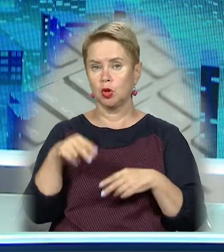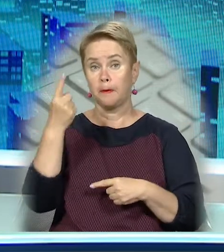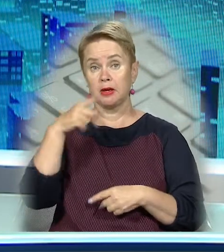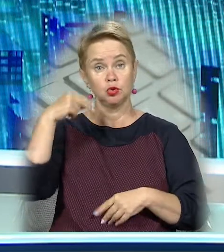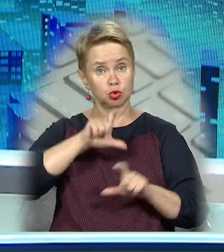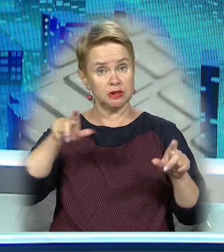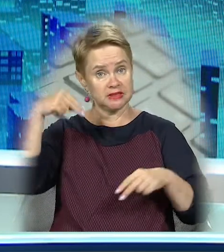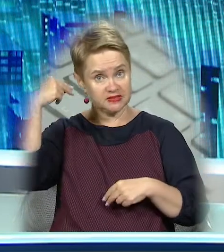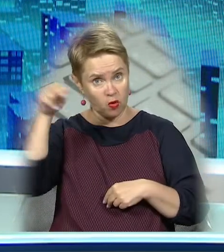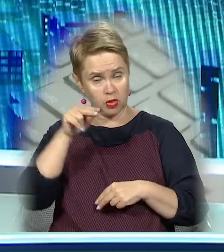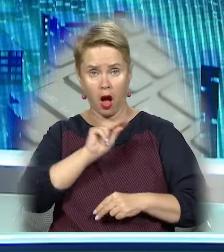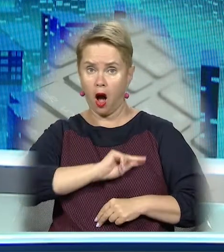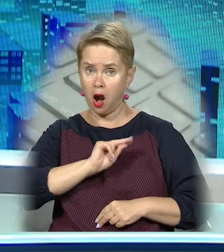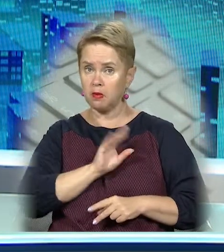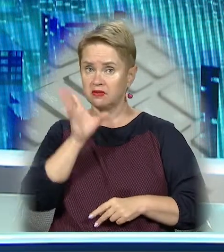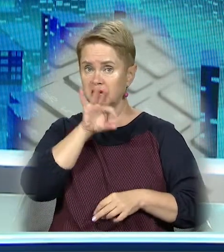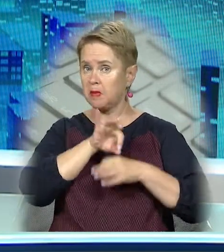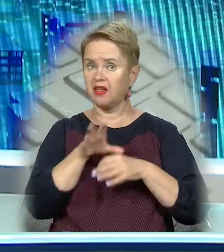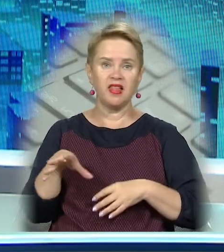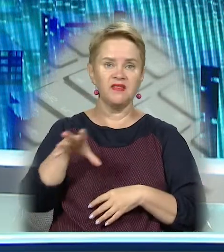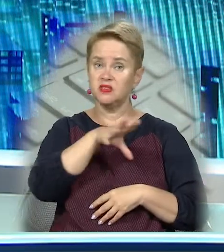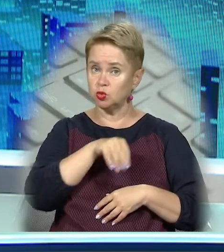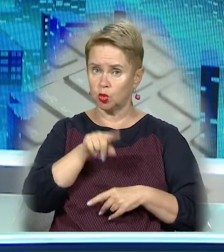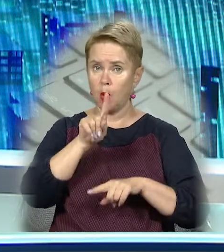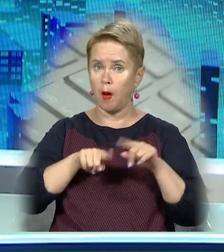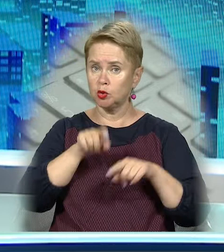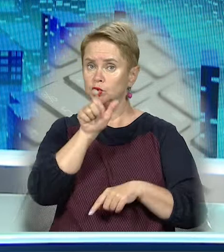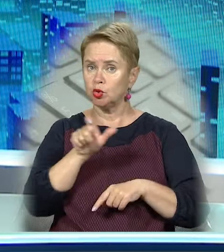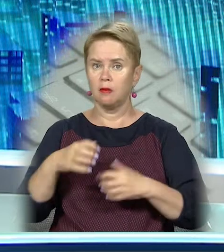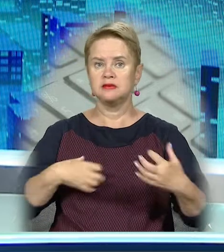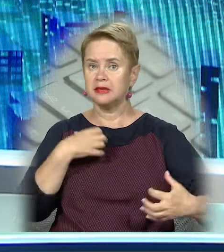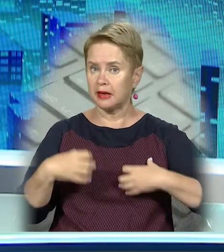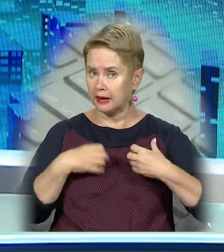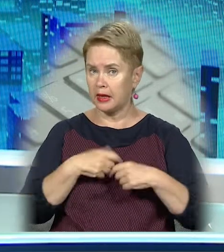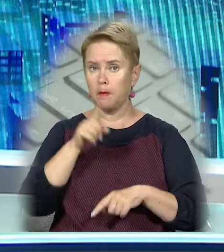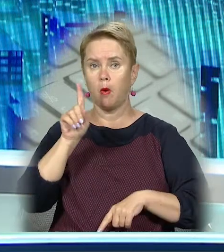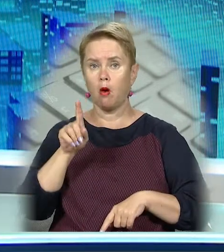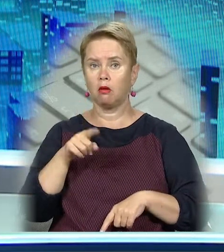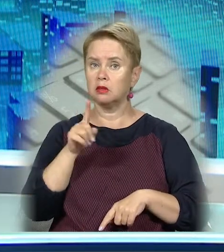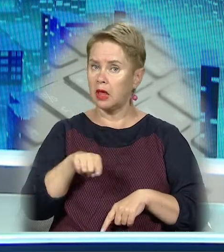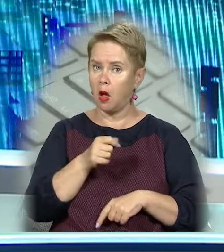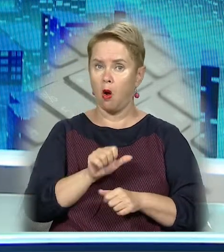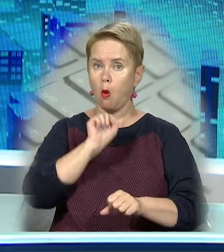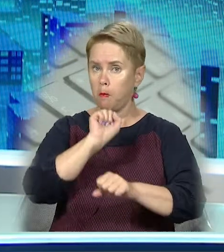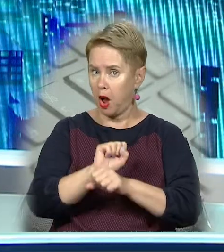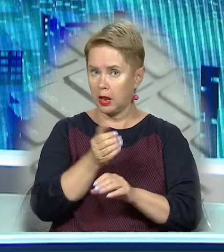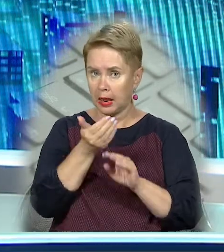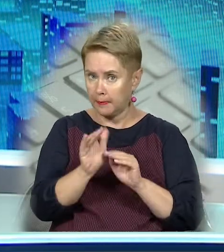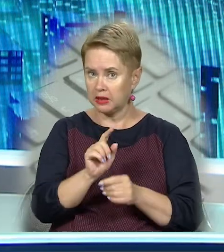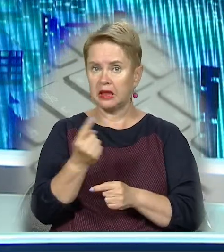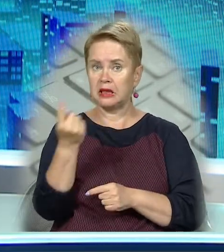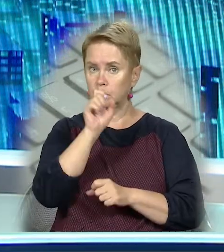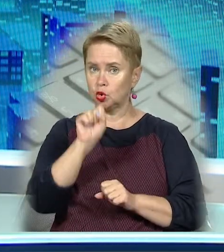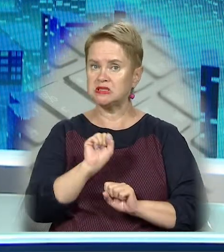пролунав перший шкільний дзвоник, а роботи встигли провести не всюди. Батьки школярів стурбовані, адже подекуди ці обмежувальні елементи